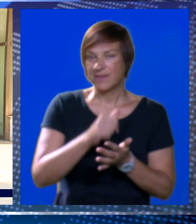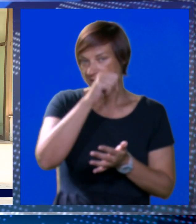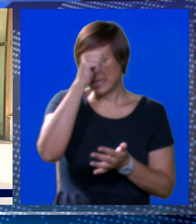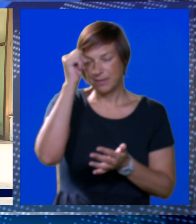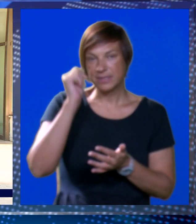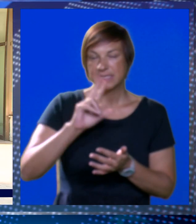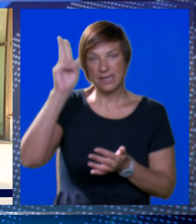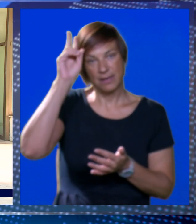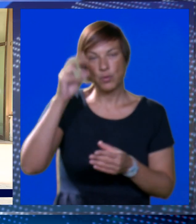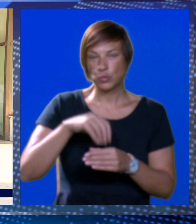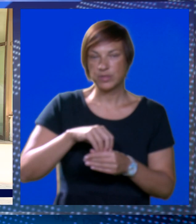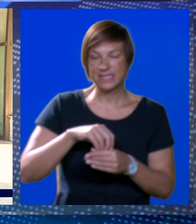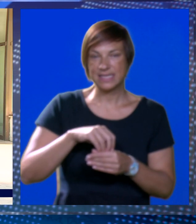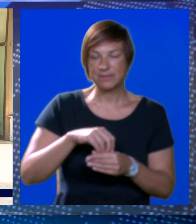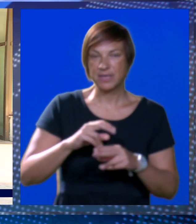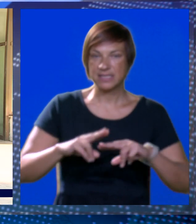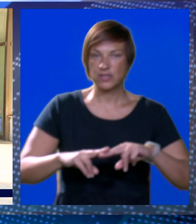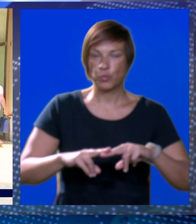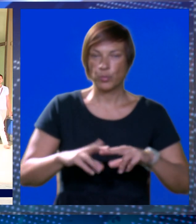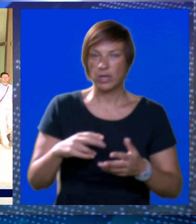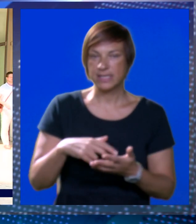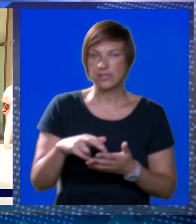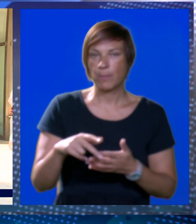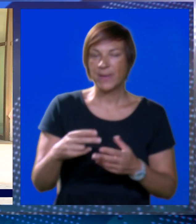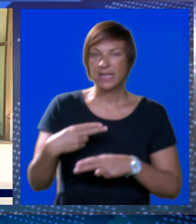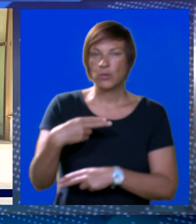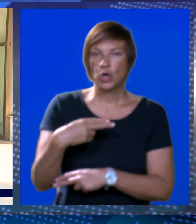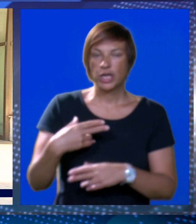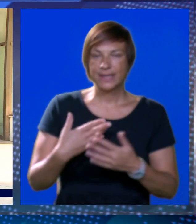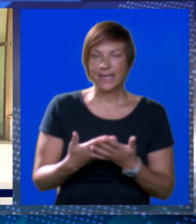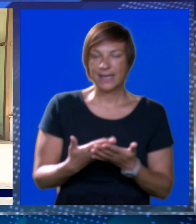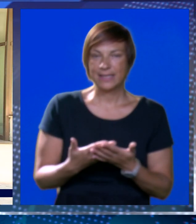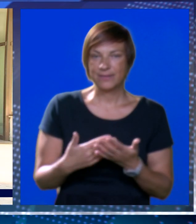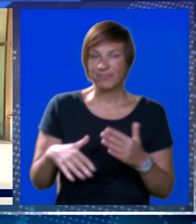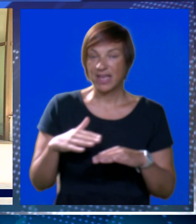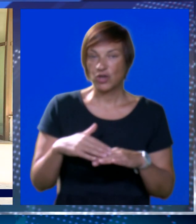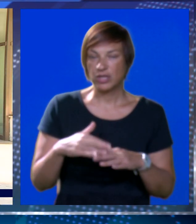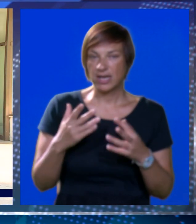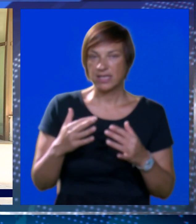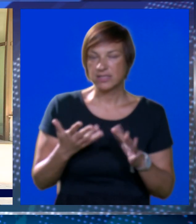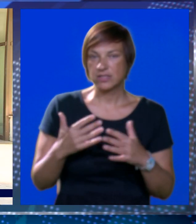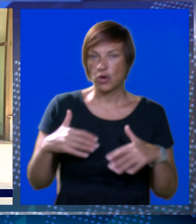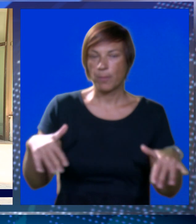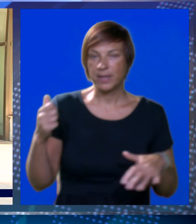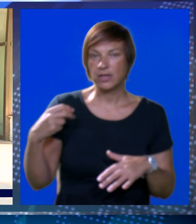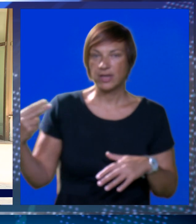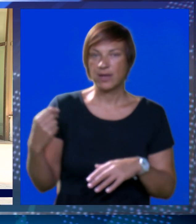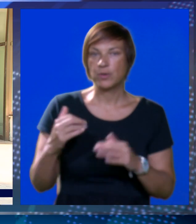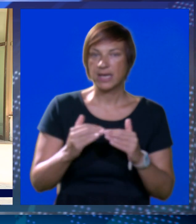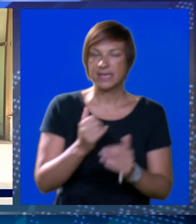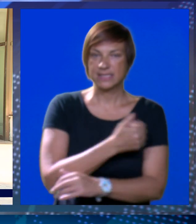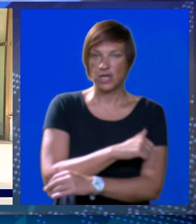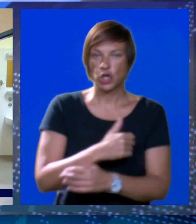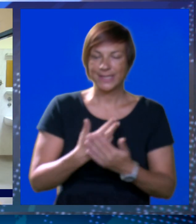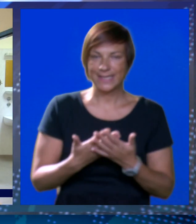vrijeme sezone ne mogu se smijestiti u bolnici pa idu u određene hotele i tako dalje. Oni iznose oko milijuna eura na